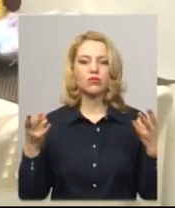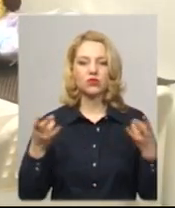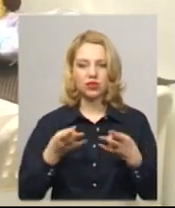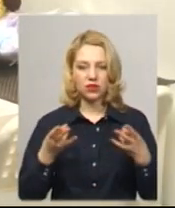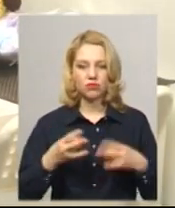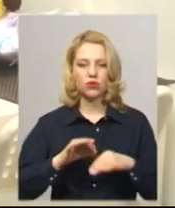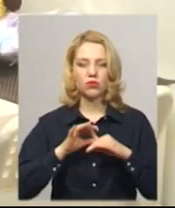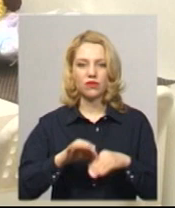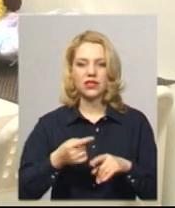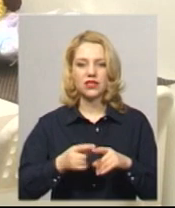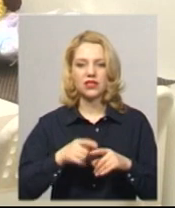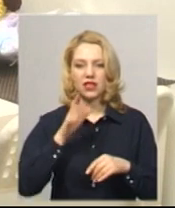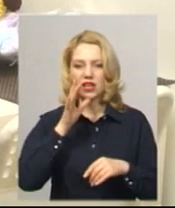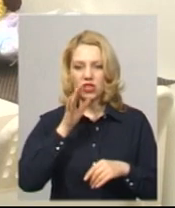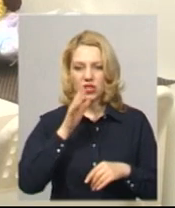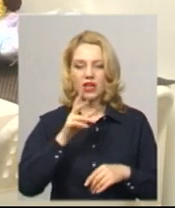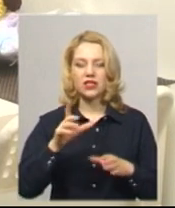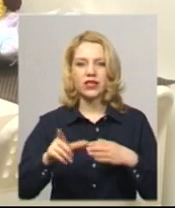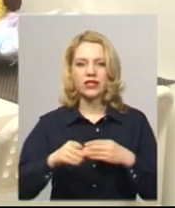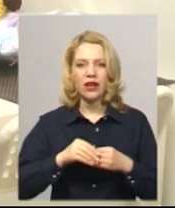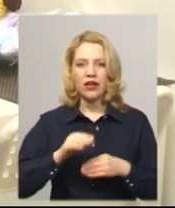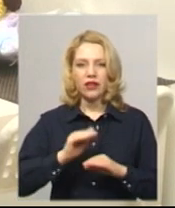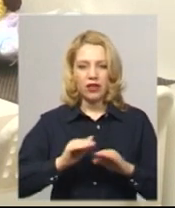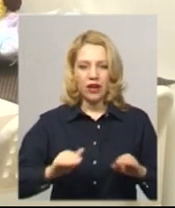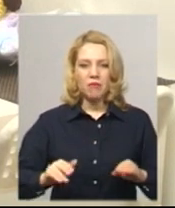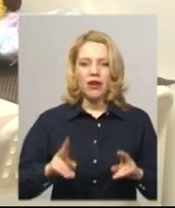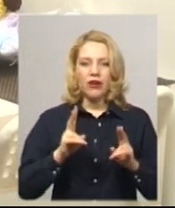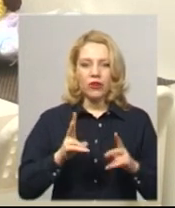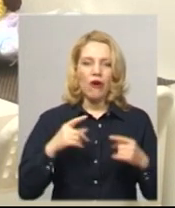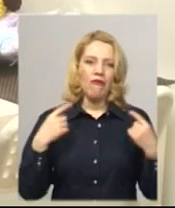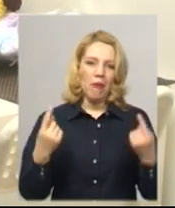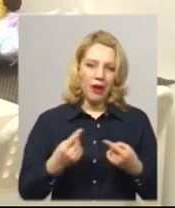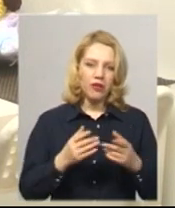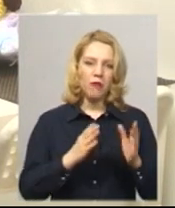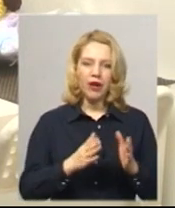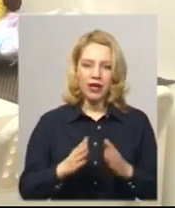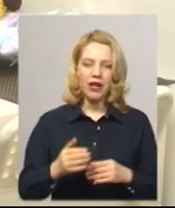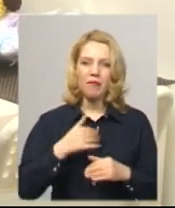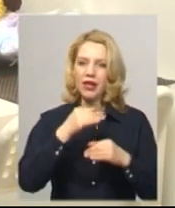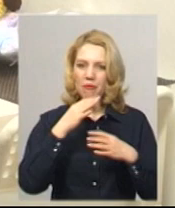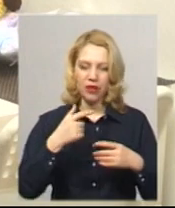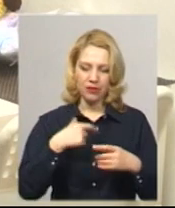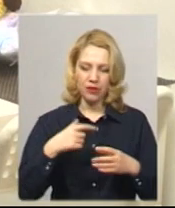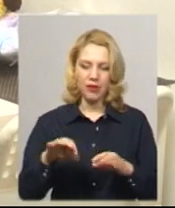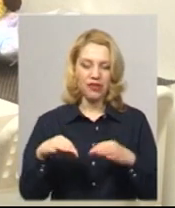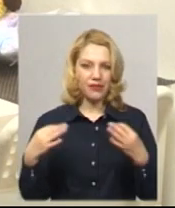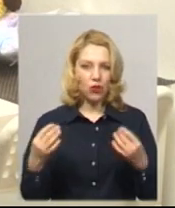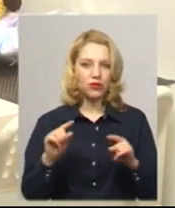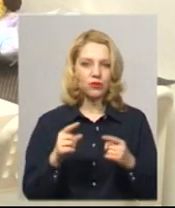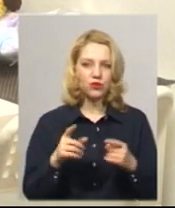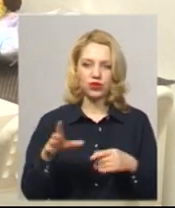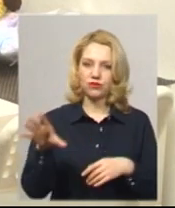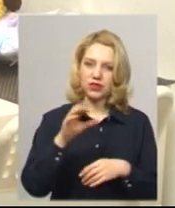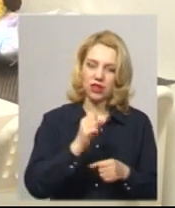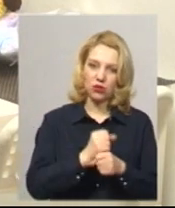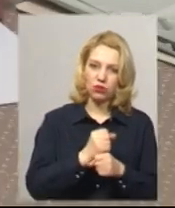провести цей час з дітками, який, скажімо так, в обичному режимі ми не можемо собі дозволити, тому що всі